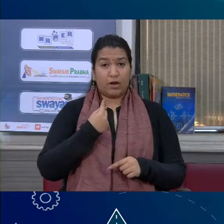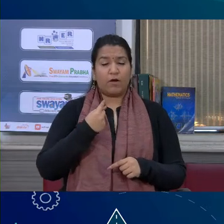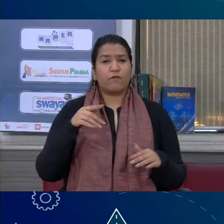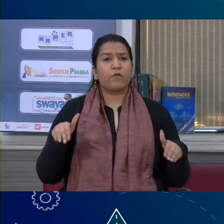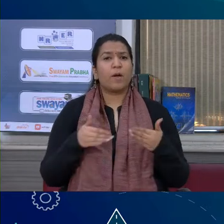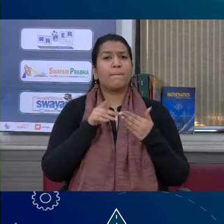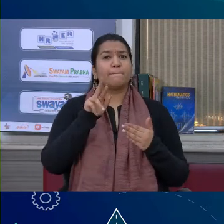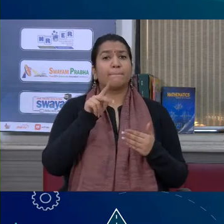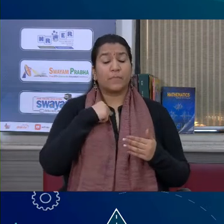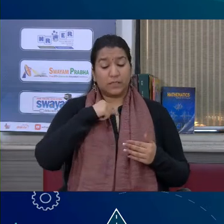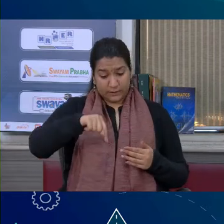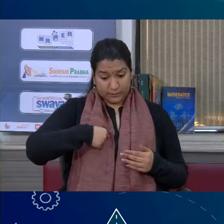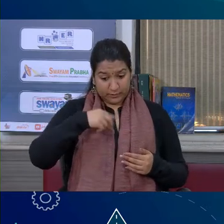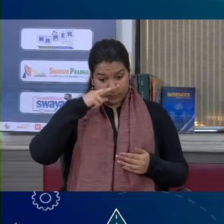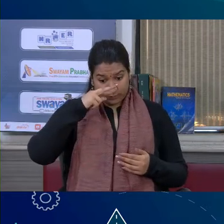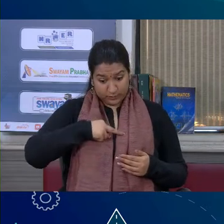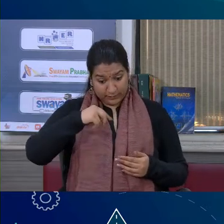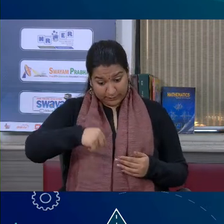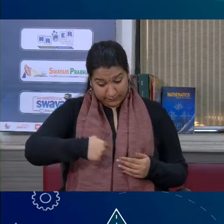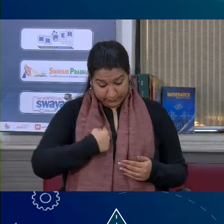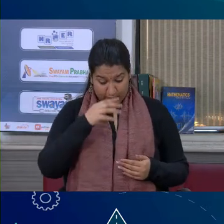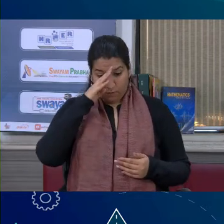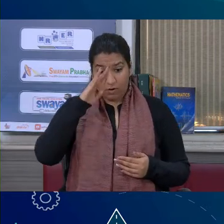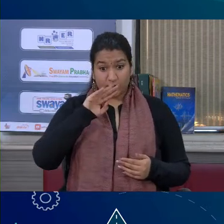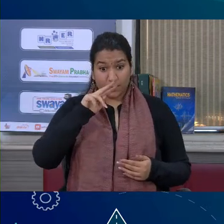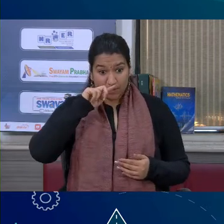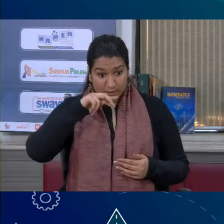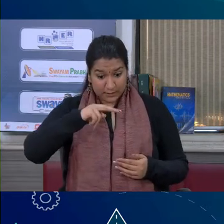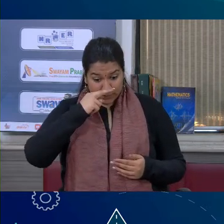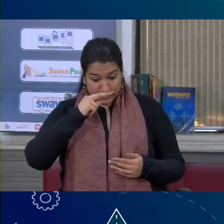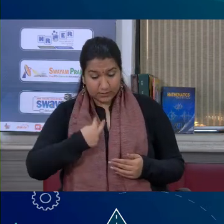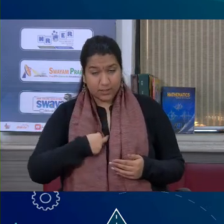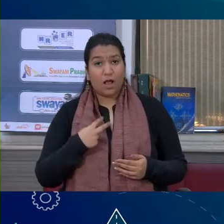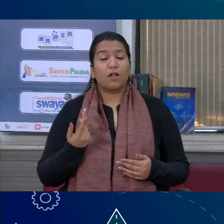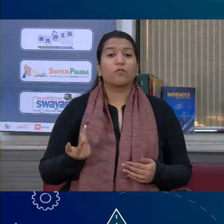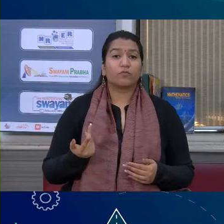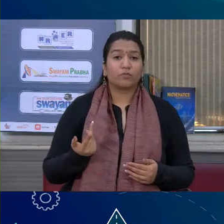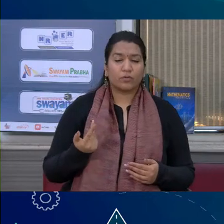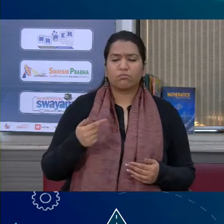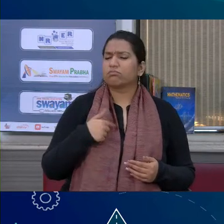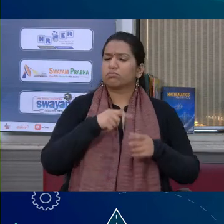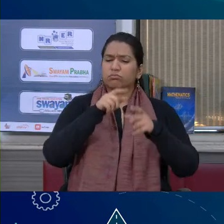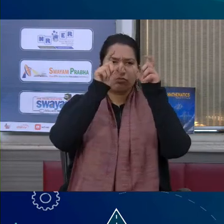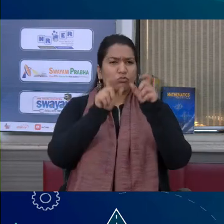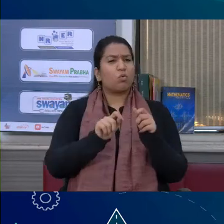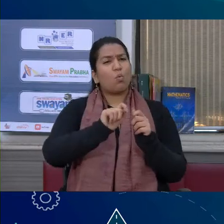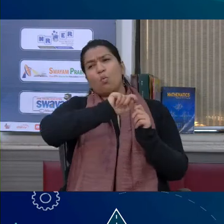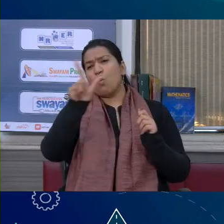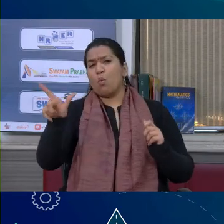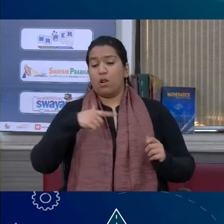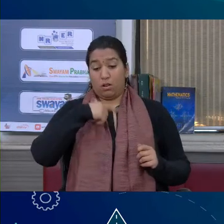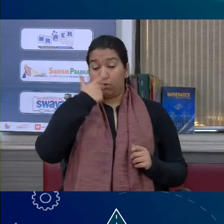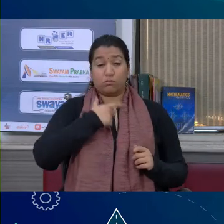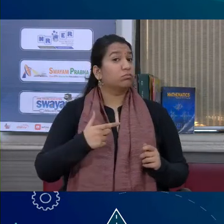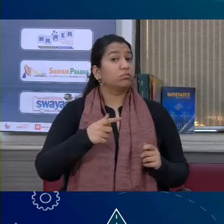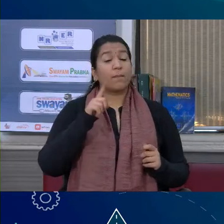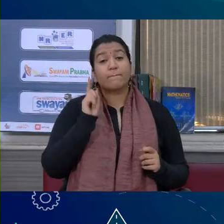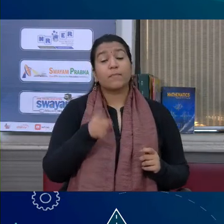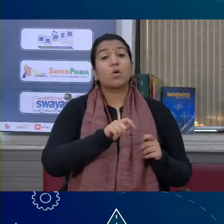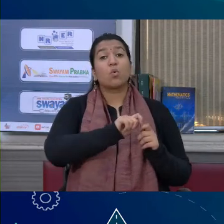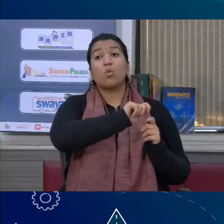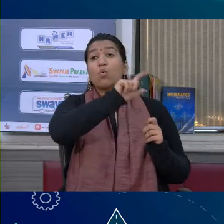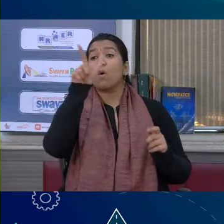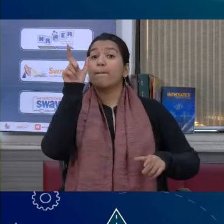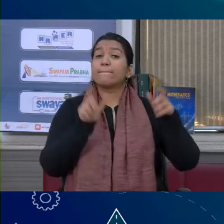मतलब कभी का अपने से भी परीचे है और यह कभी केवल कभी ही नहीं है हर मुनश्य का है कि हर मुनश्य का अपने साथ भी कुछ